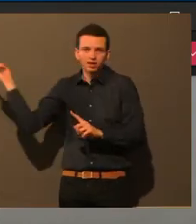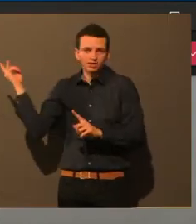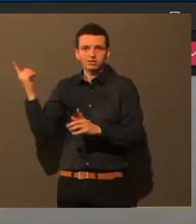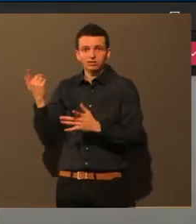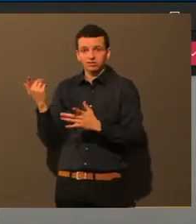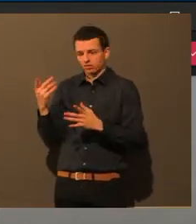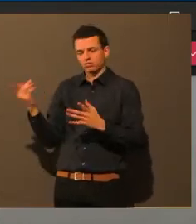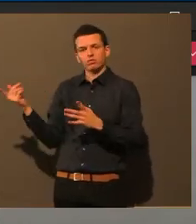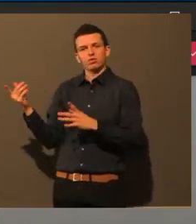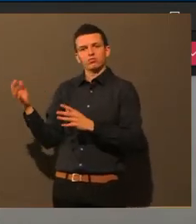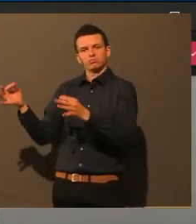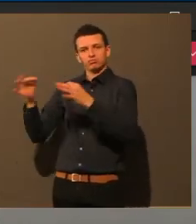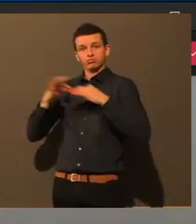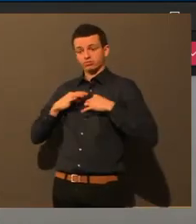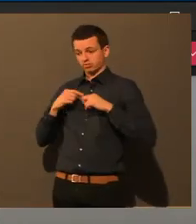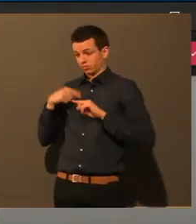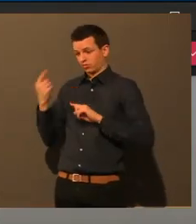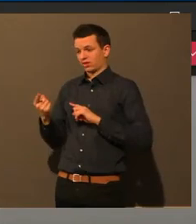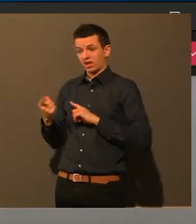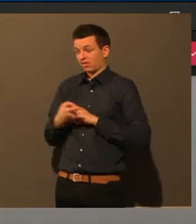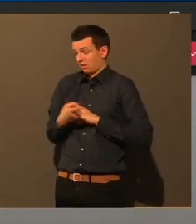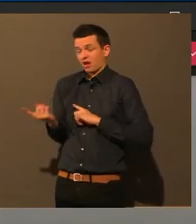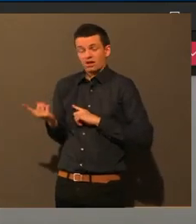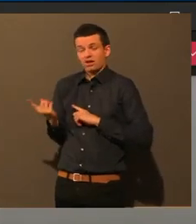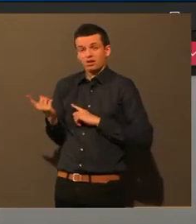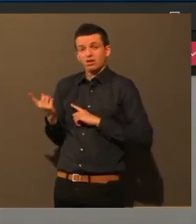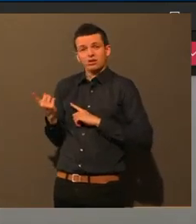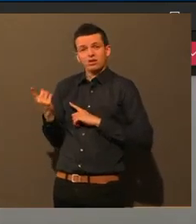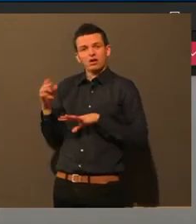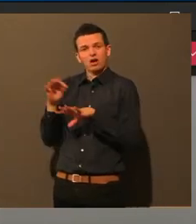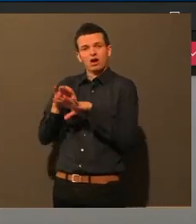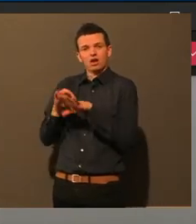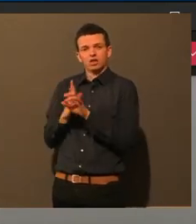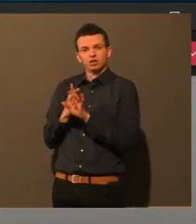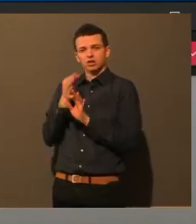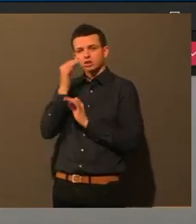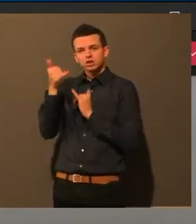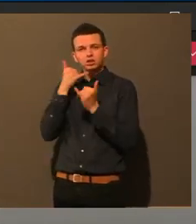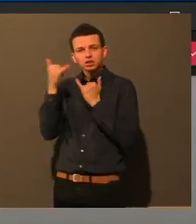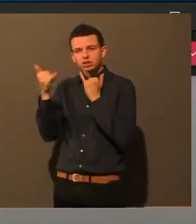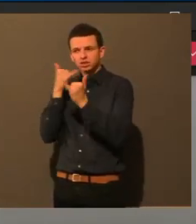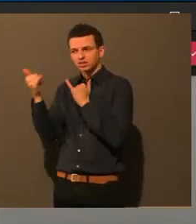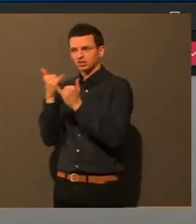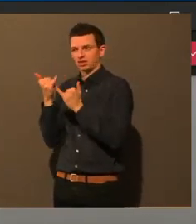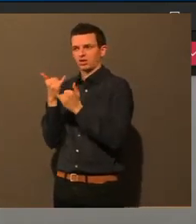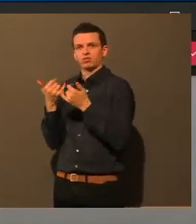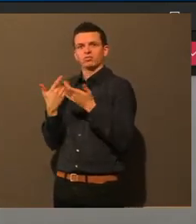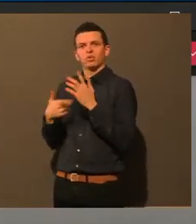mehr richtig atmen oder ich habe gerade, bist du da oder da weh? Also ich weiß nicht, vielleicht würde das helfen.